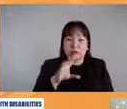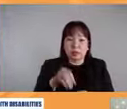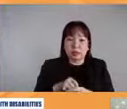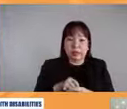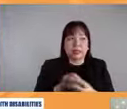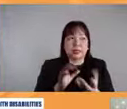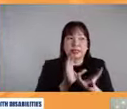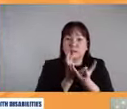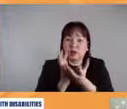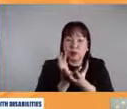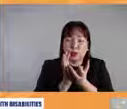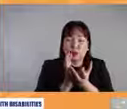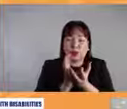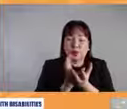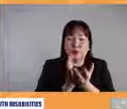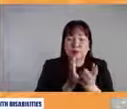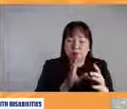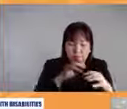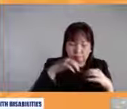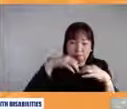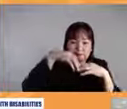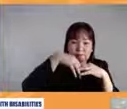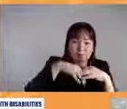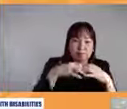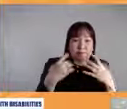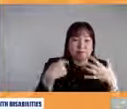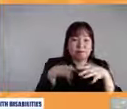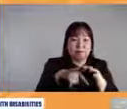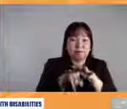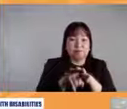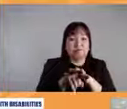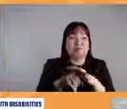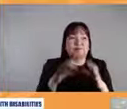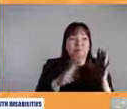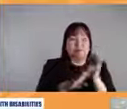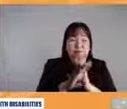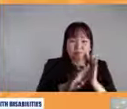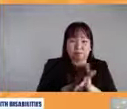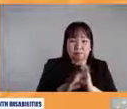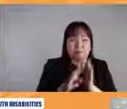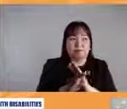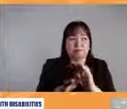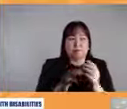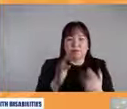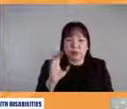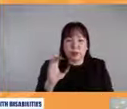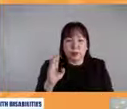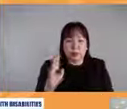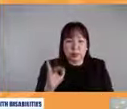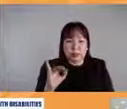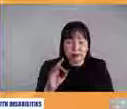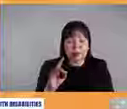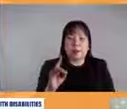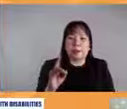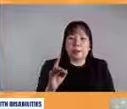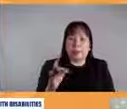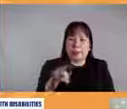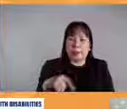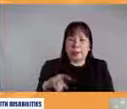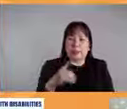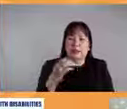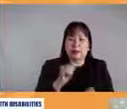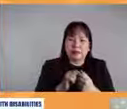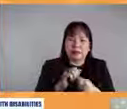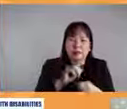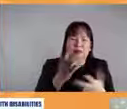inclusive development or nakilala siya na community-based